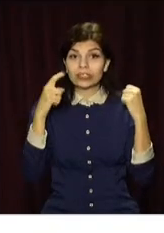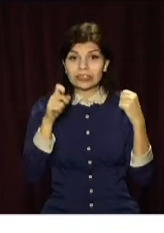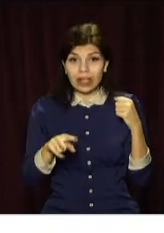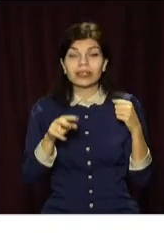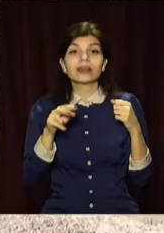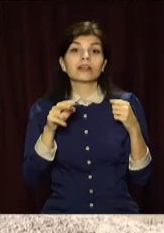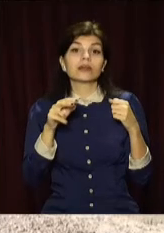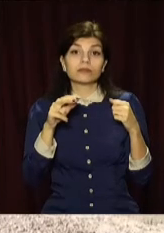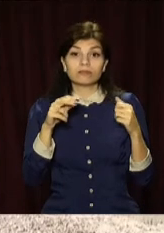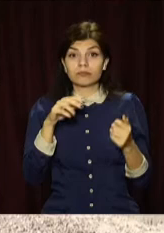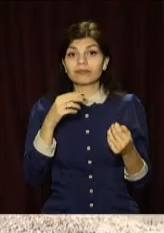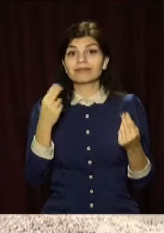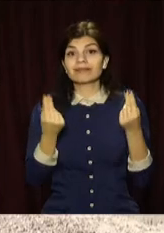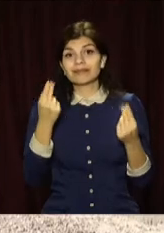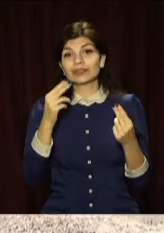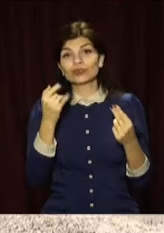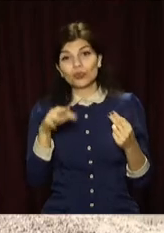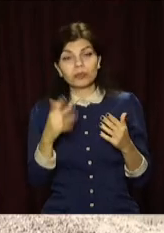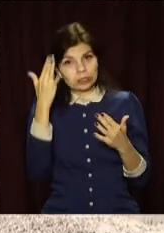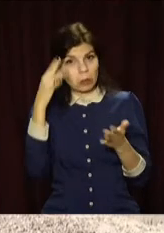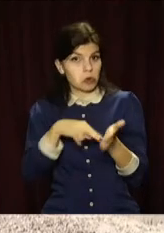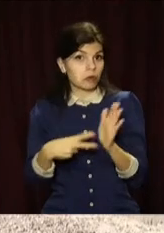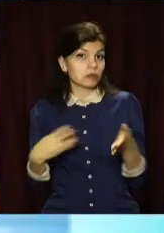розважальні центри планують закрити.